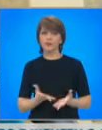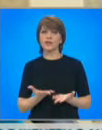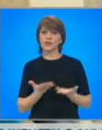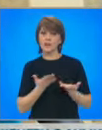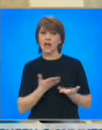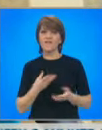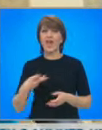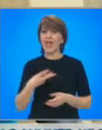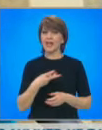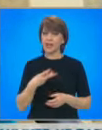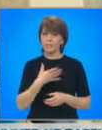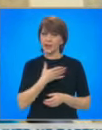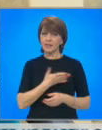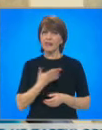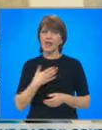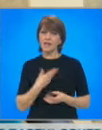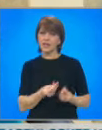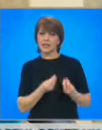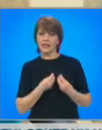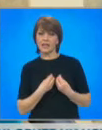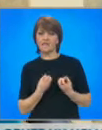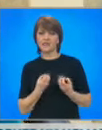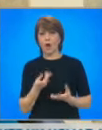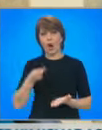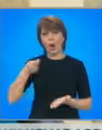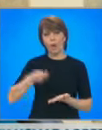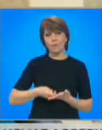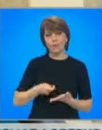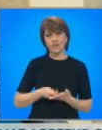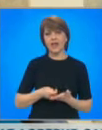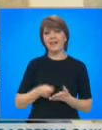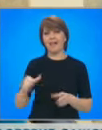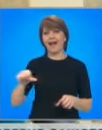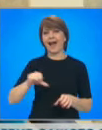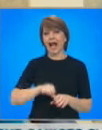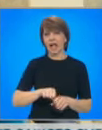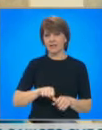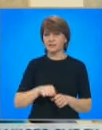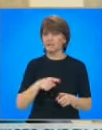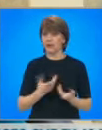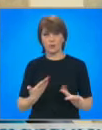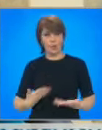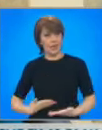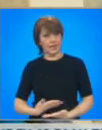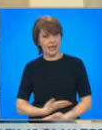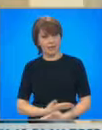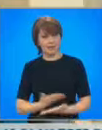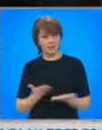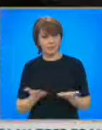тяхна страна да дадат възможност за купуване на втечнен газ от Египет, което също е интересно в тази